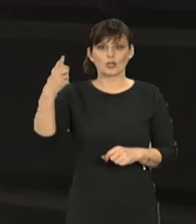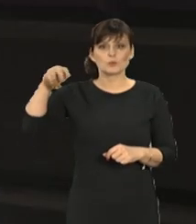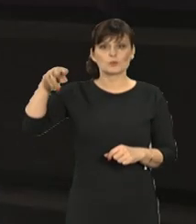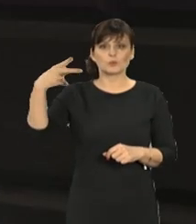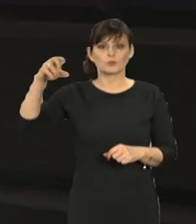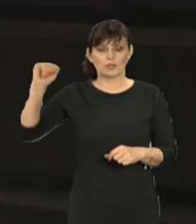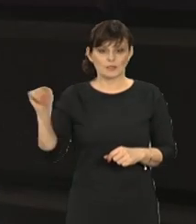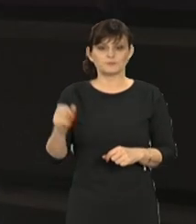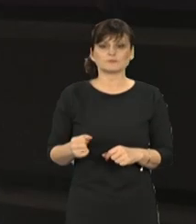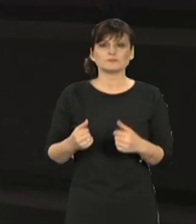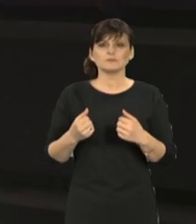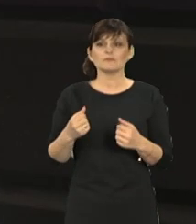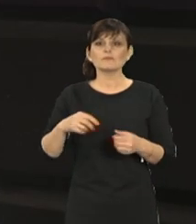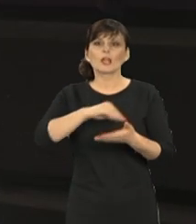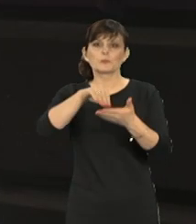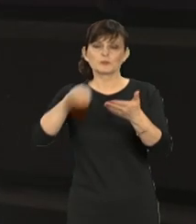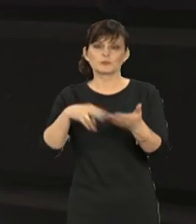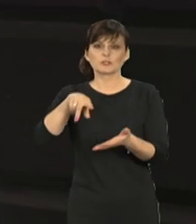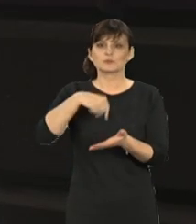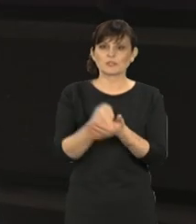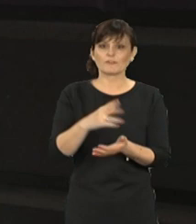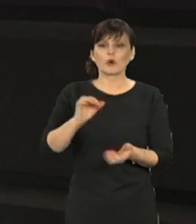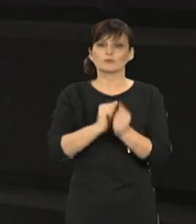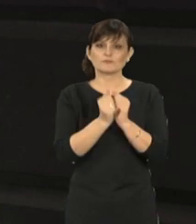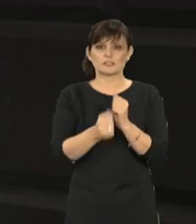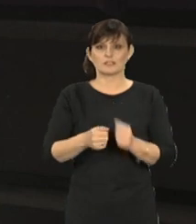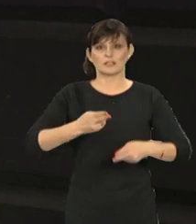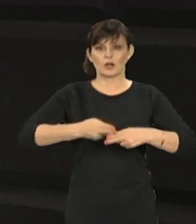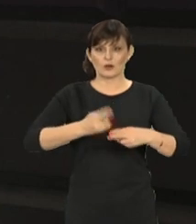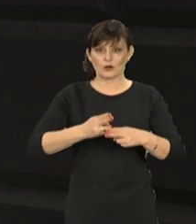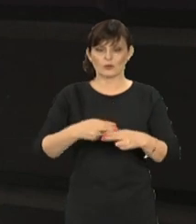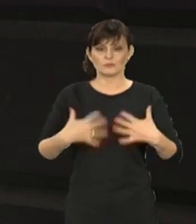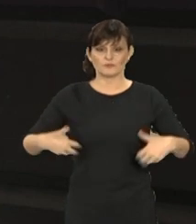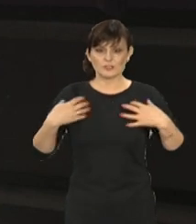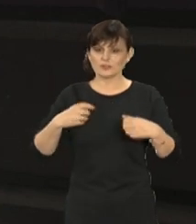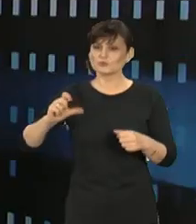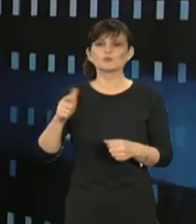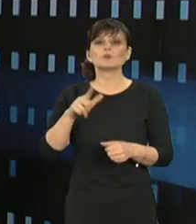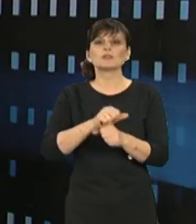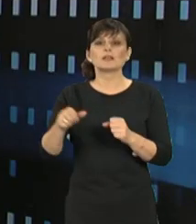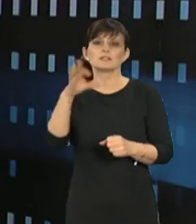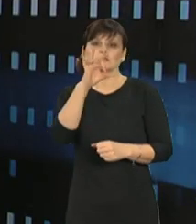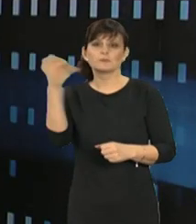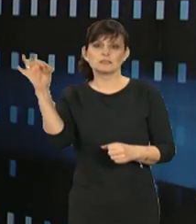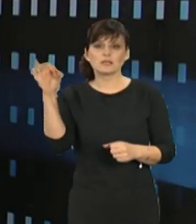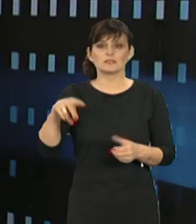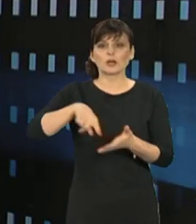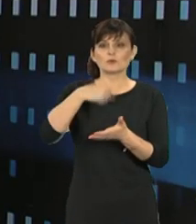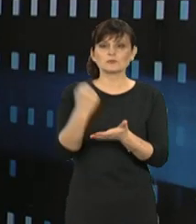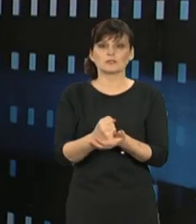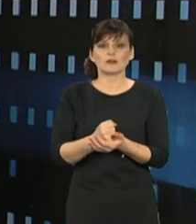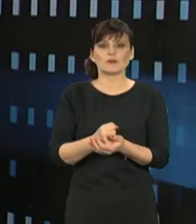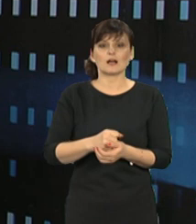niektórych ustaw w celu ułatwienia zwalczania chorób zakaźnych zwierząt. Proszę powiedzieć, czego dotyczy tak zwana specustawa do spraw walki z